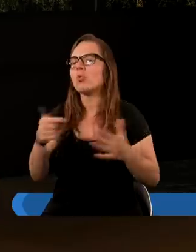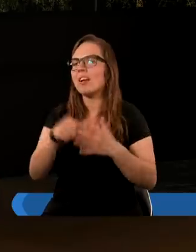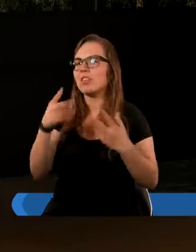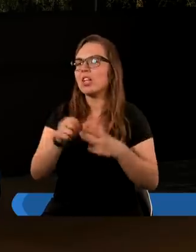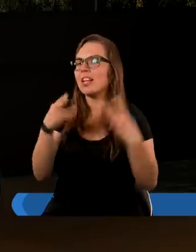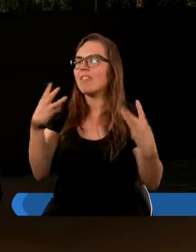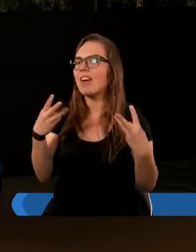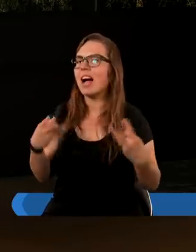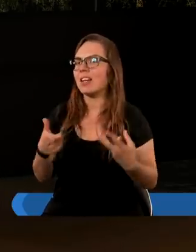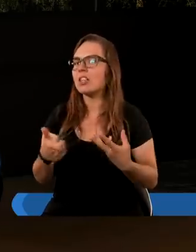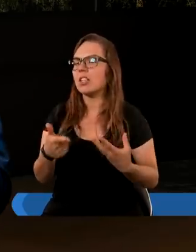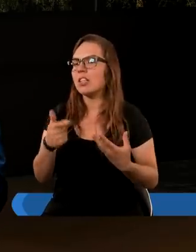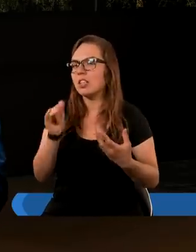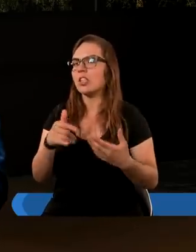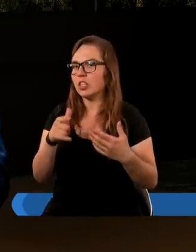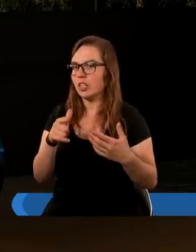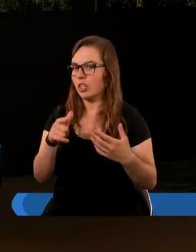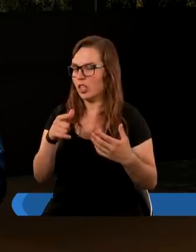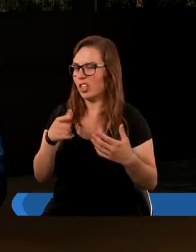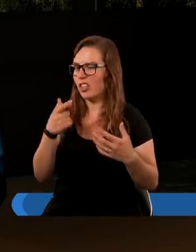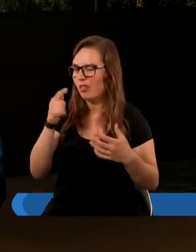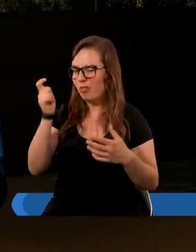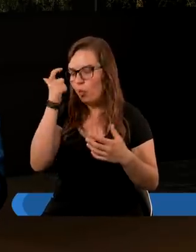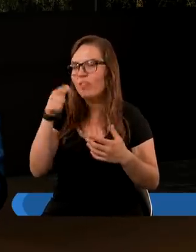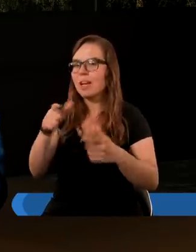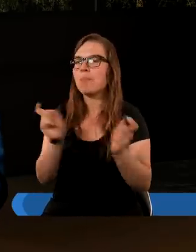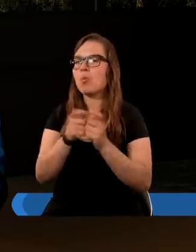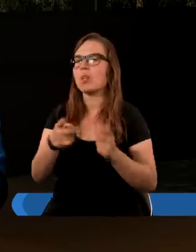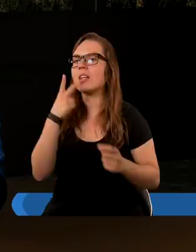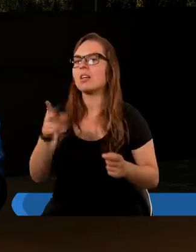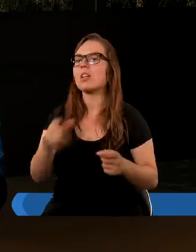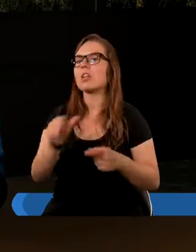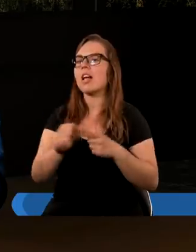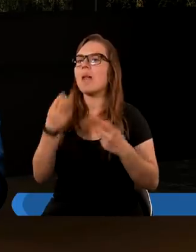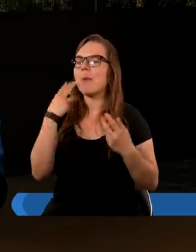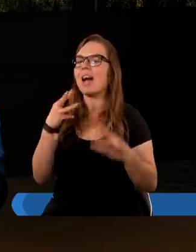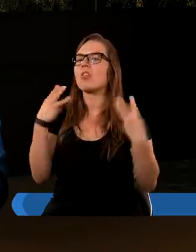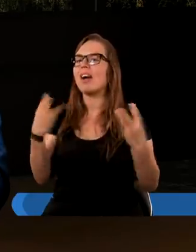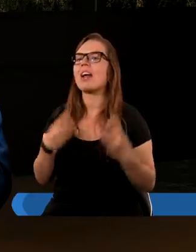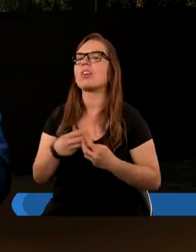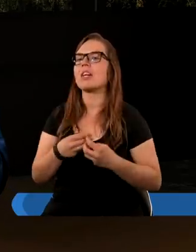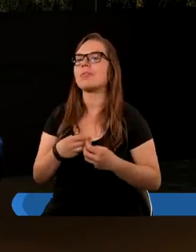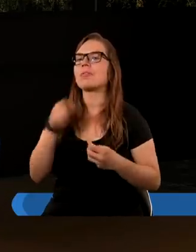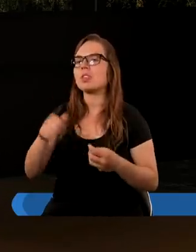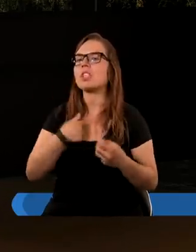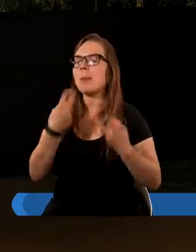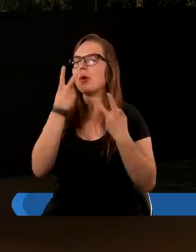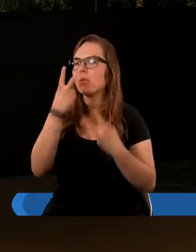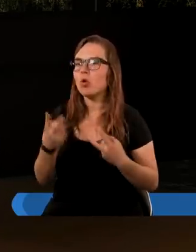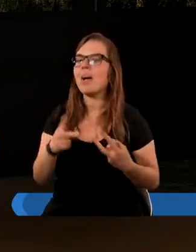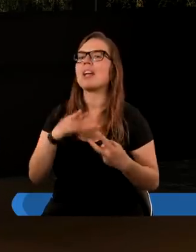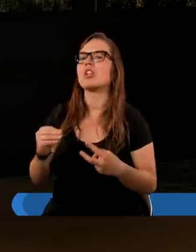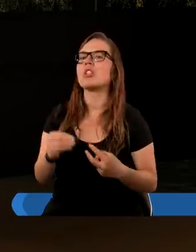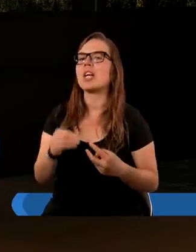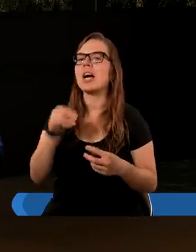wierzyć w dniu siódmy i odwrotnie, prawda? I jedną rzecz jeszcze tutaj dodam, mi się wydaje, że bardzo istotne mianowicie to, że gdybyśmy popatrzyli, że